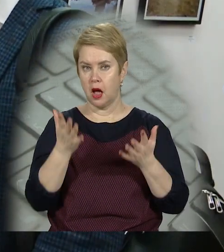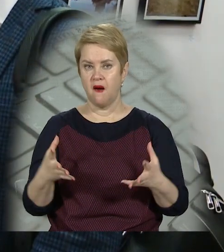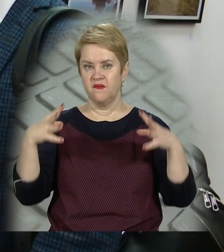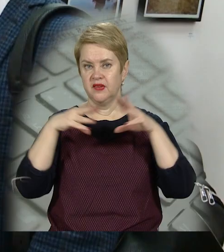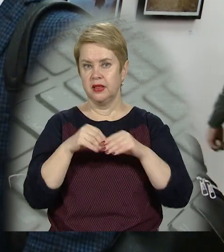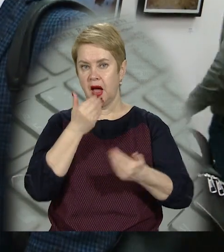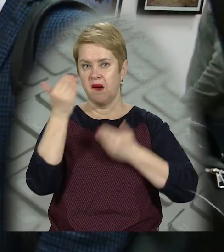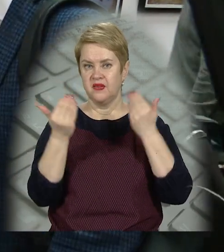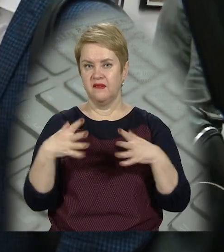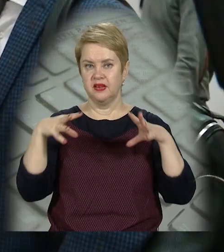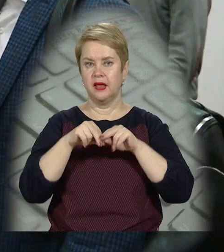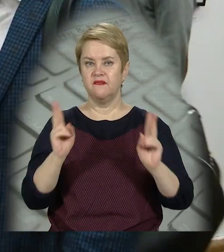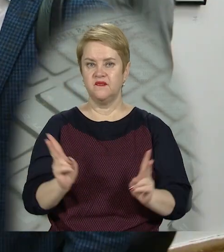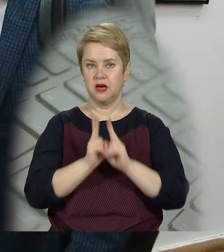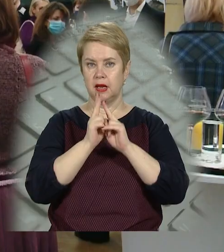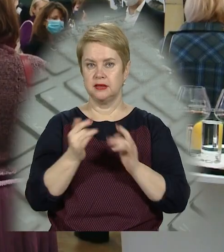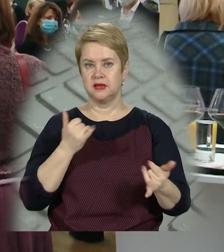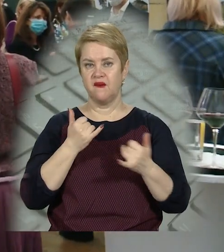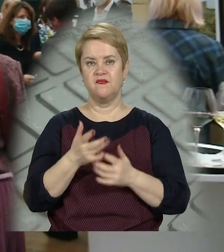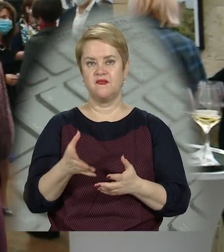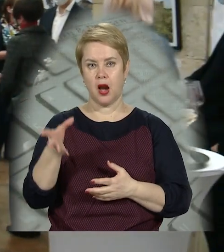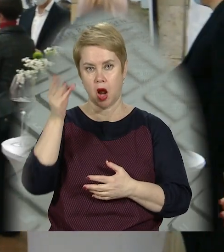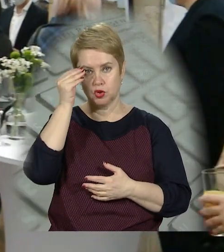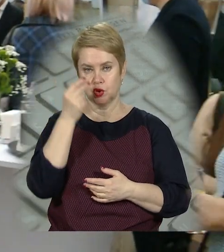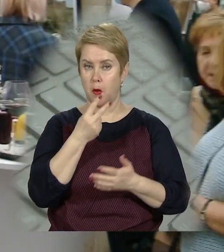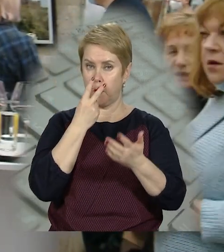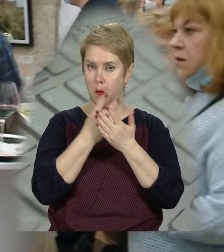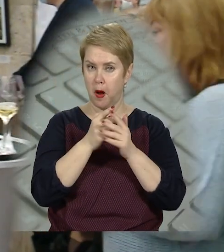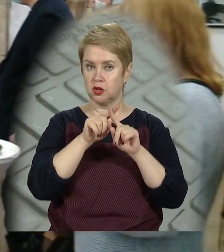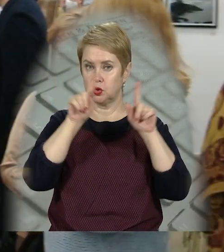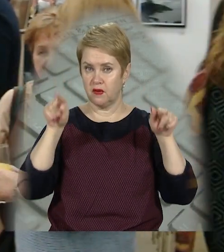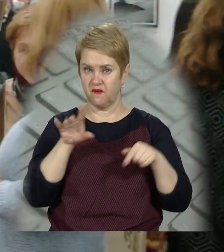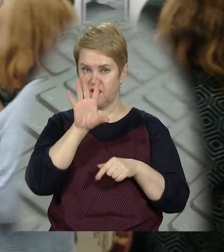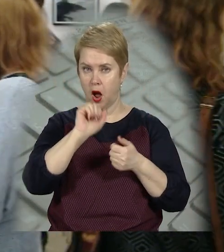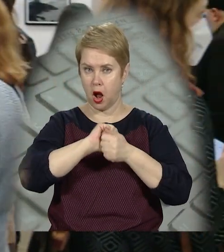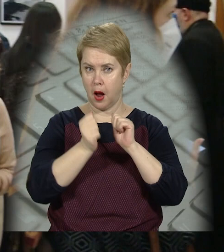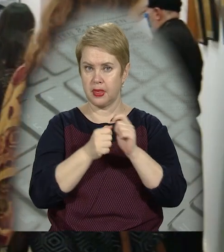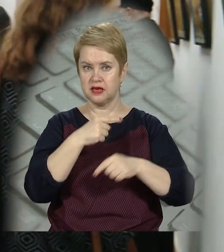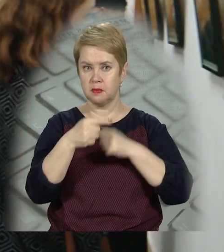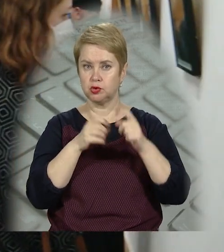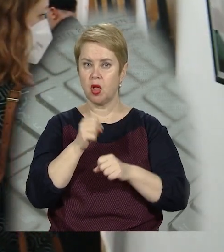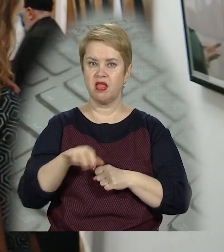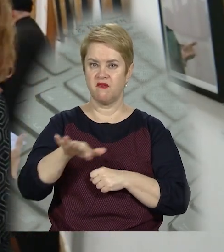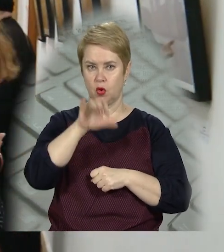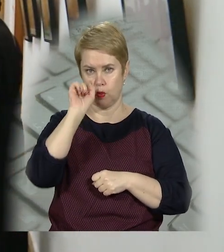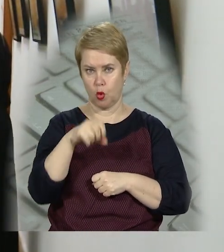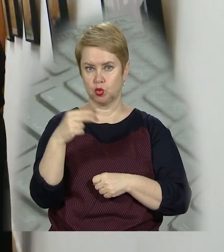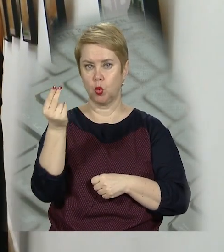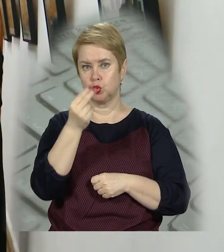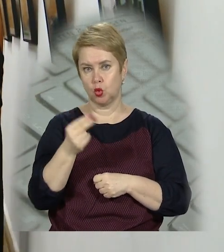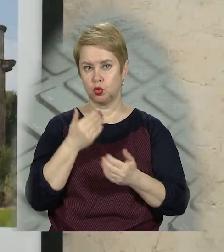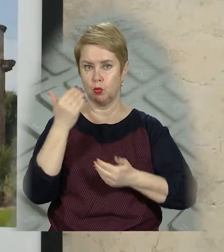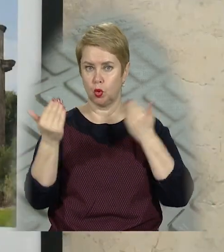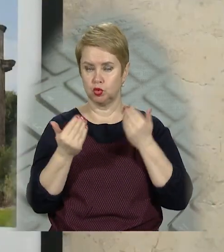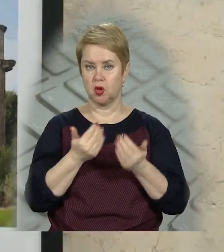поєднала у собі приємні зустрічі та естетичні враження. Побачити експозицію фотографій кам'яна Спадщина в Європі можна у художньому